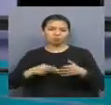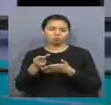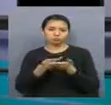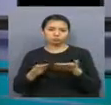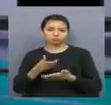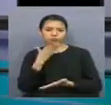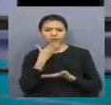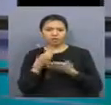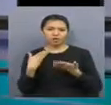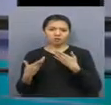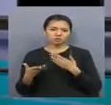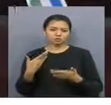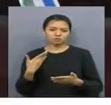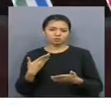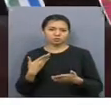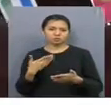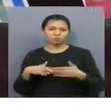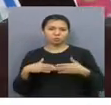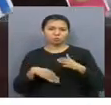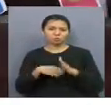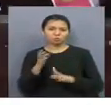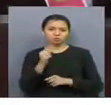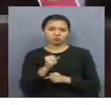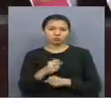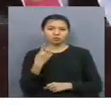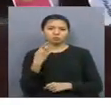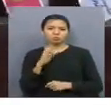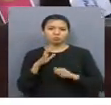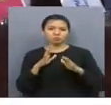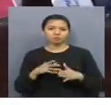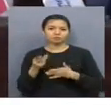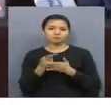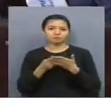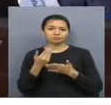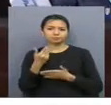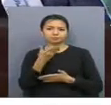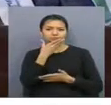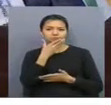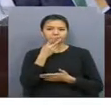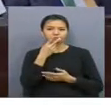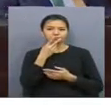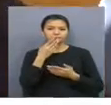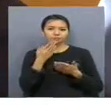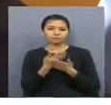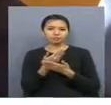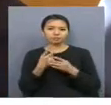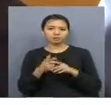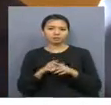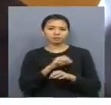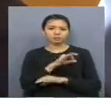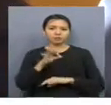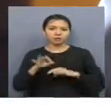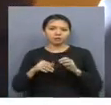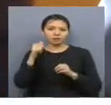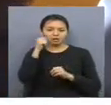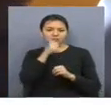өзіра қарымғатнасты нғайту. Бурабайдың көнегел беті бенелі өнерінде жаңа ғырнан сөйлемек. Бұл көркем жоба әртүрлі